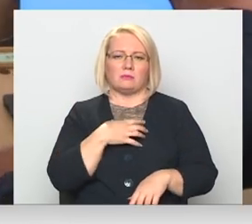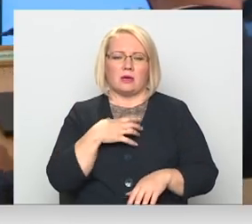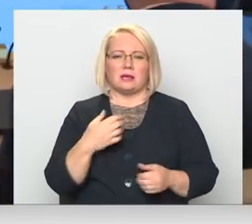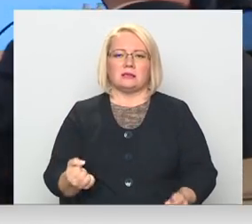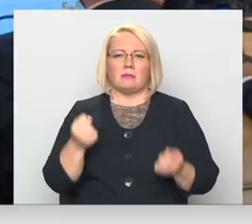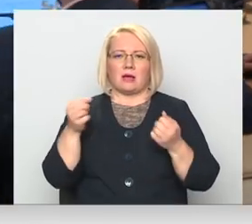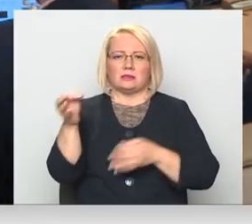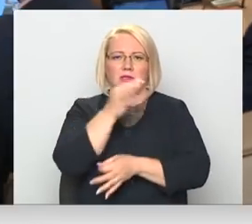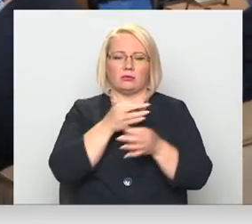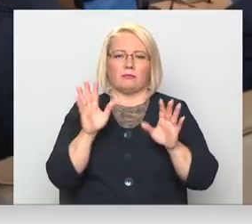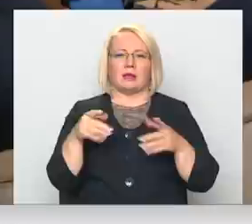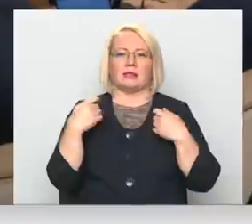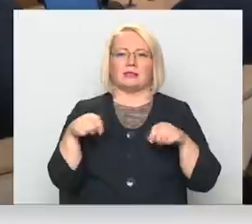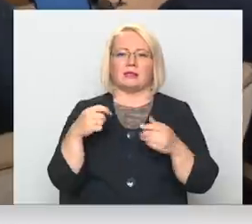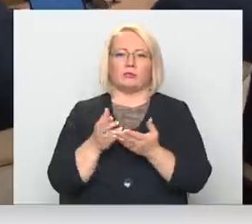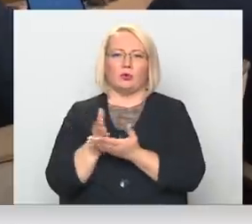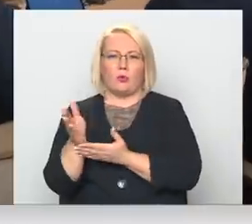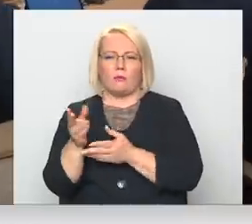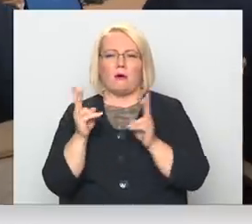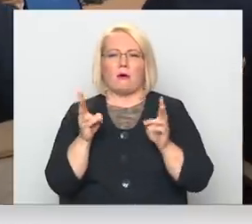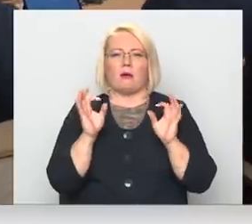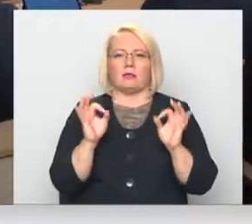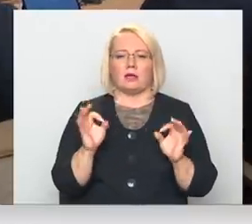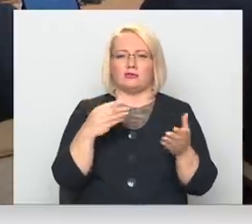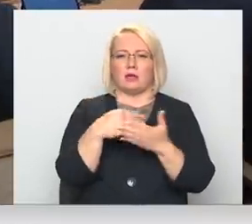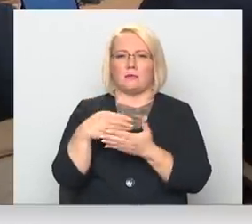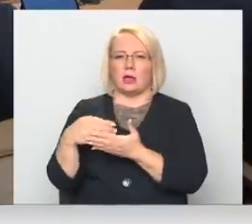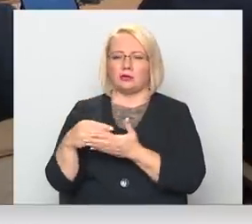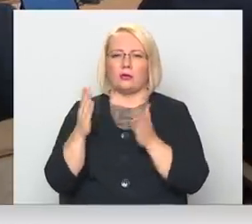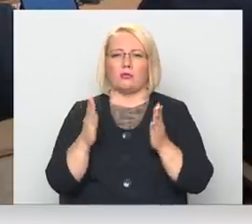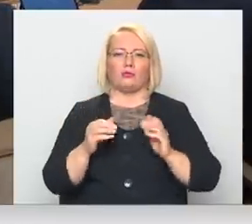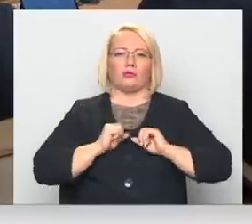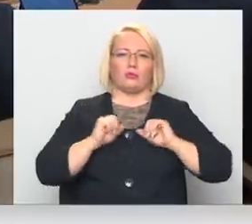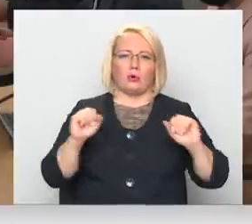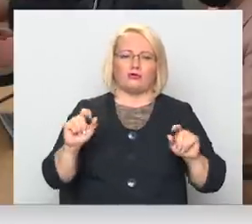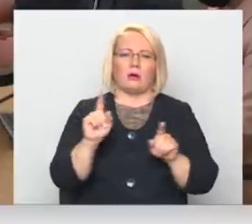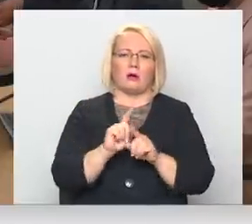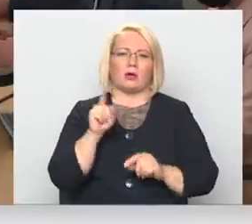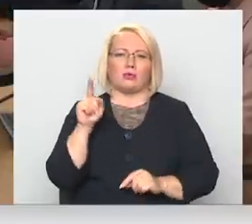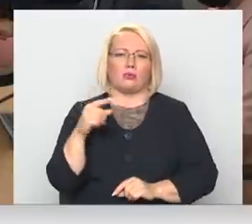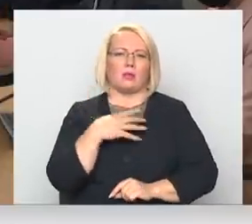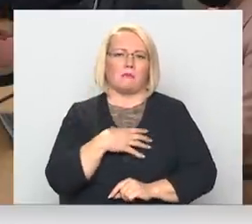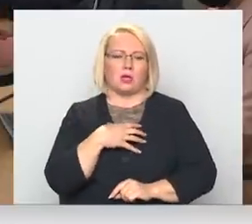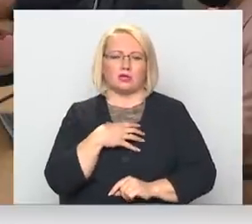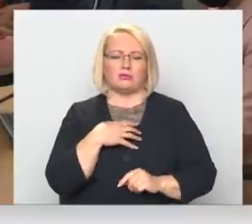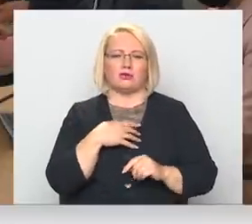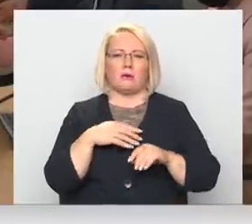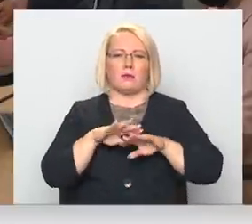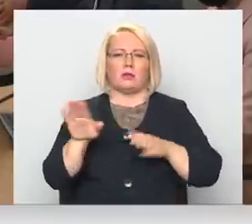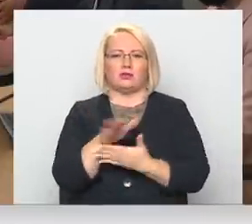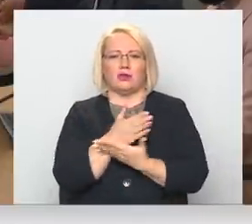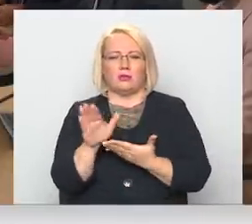diskusijas par tirzniecības jomu, kā tieši iepirkšanos padarīt drošāku vai arī tur nepieciešams nošķīrums